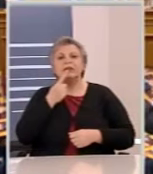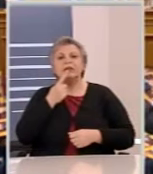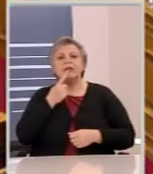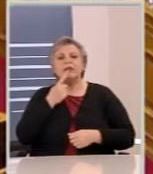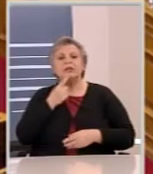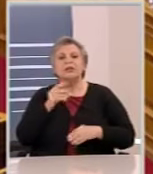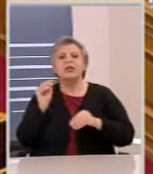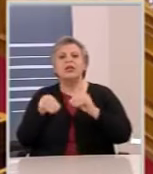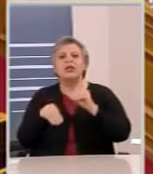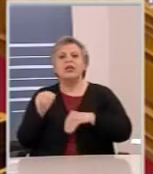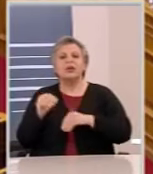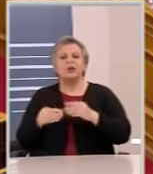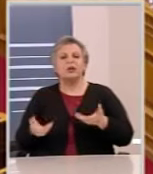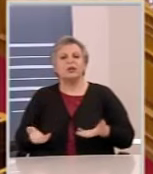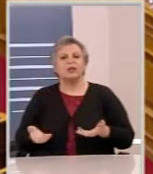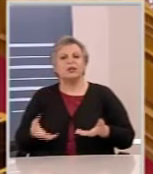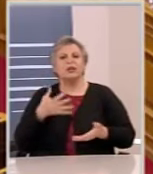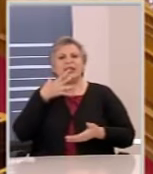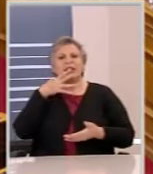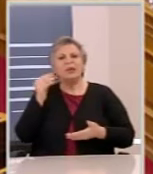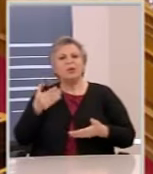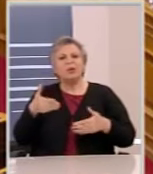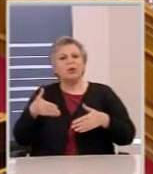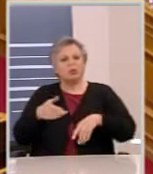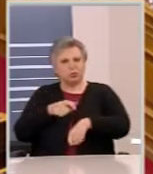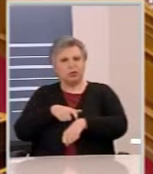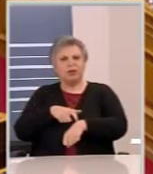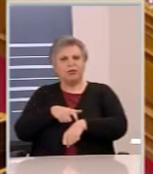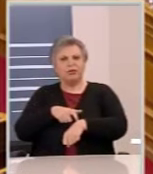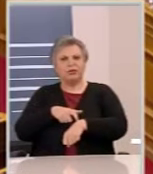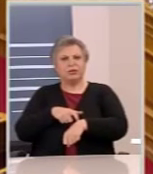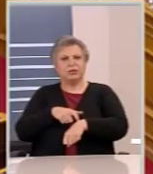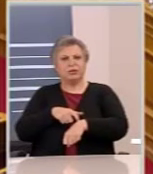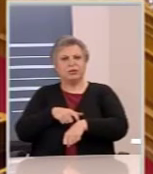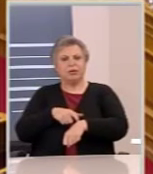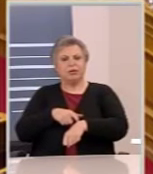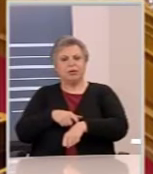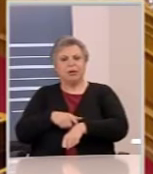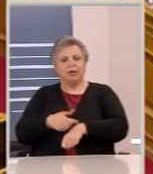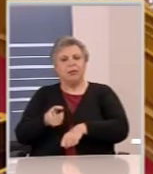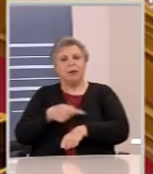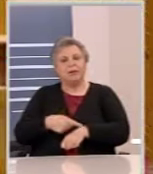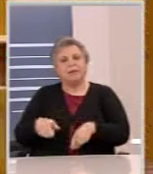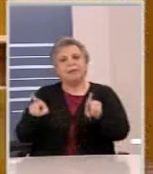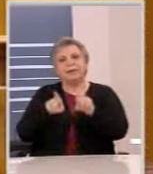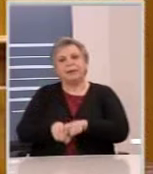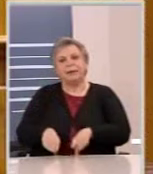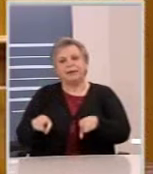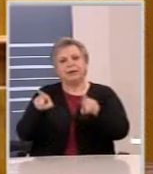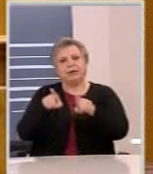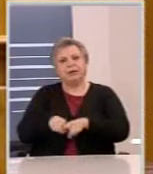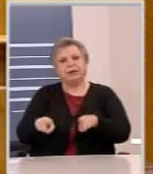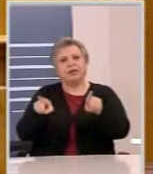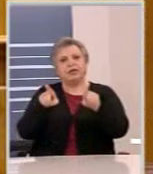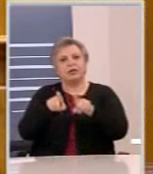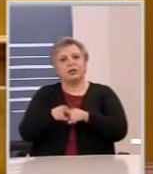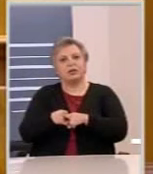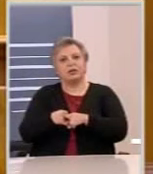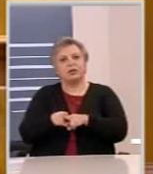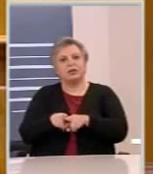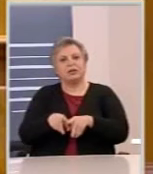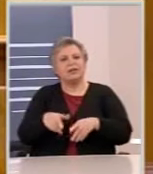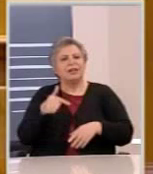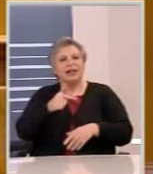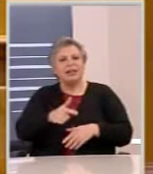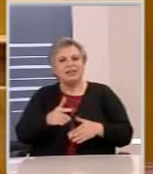Σήμερα τι νόημα έχει να το ζητάτε αυτό. Ένα επιχείρημα έχετε και το λέτε διαρκώς. Ποιο είναι αυτό. Είστε λέει ανίκανη